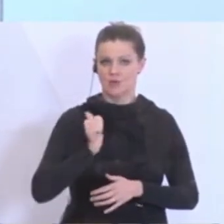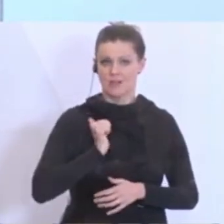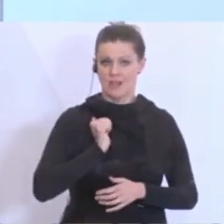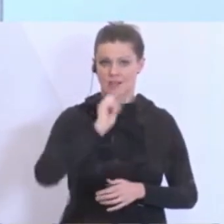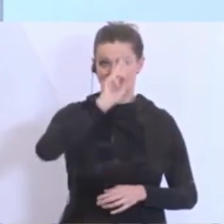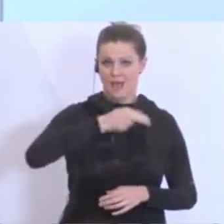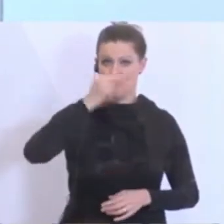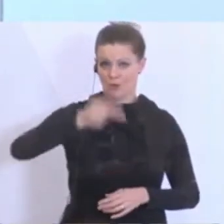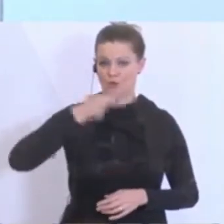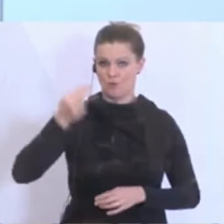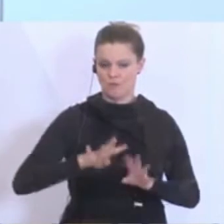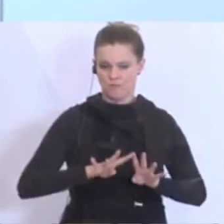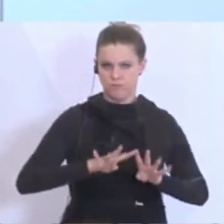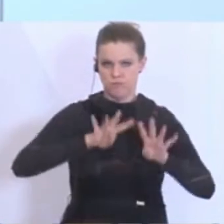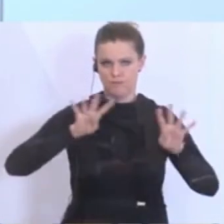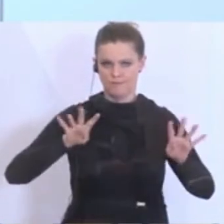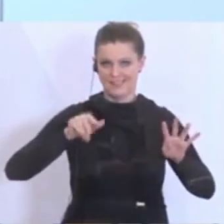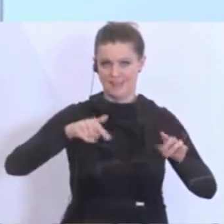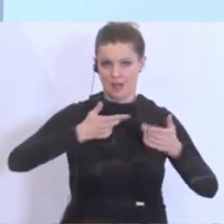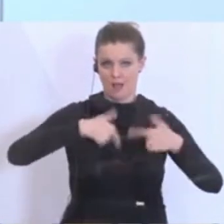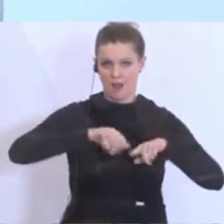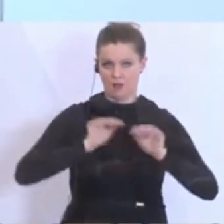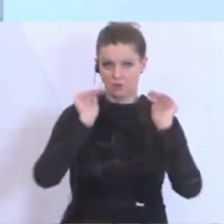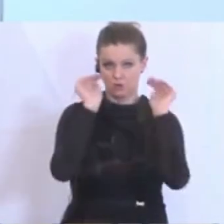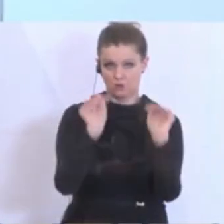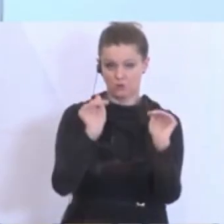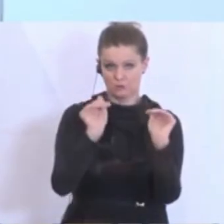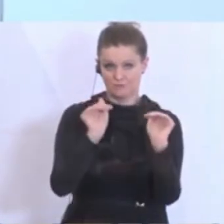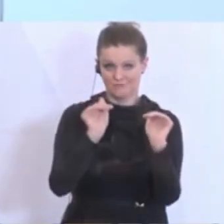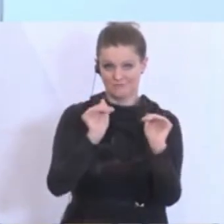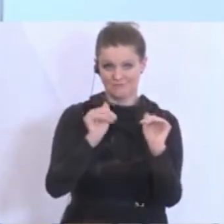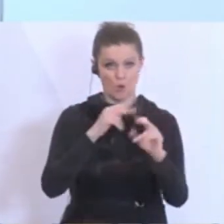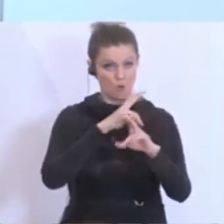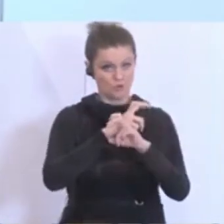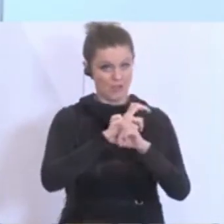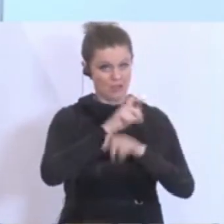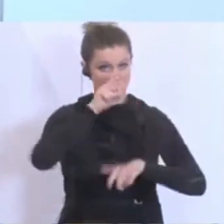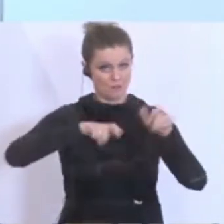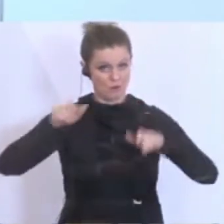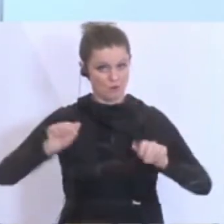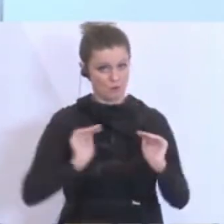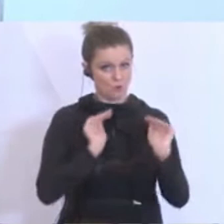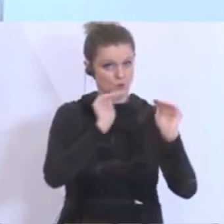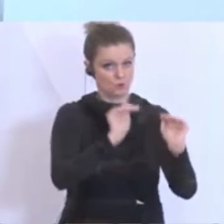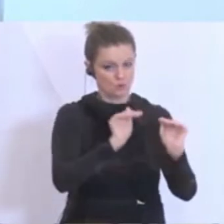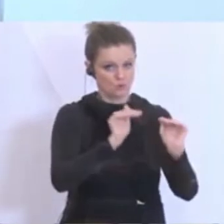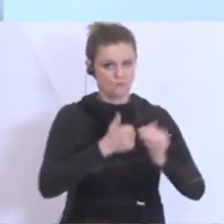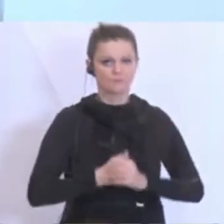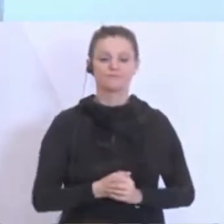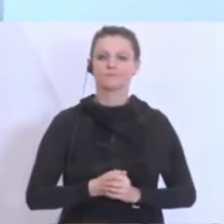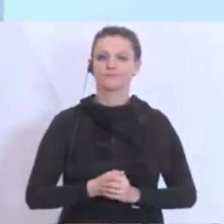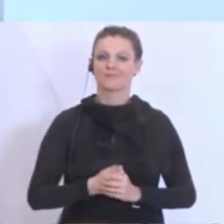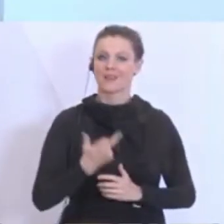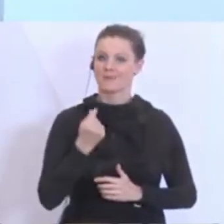zum Schutz unseres Landes, zum Schutz der österreichischen Bevölkerung, dann paart sich